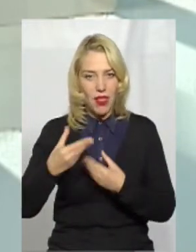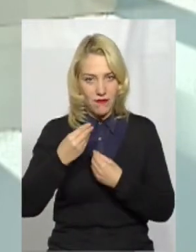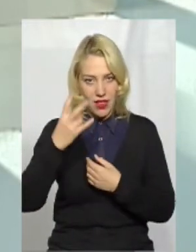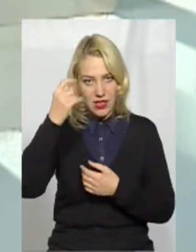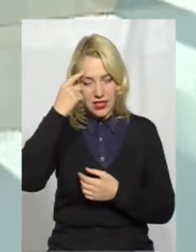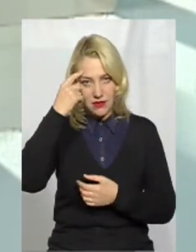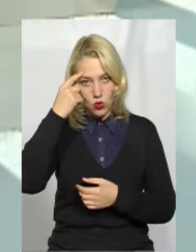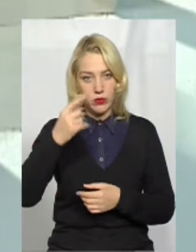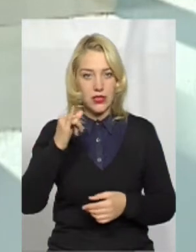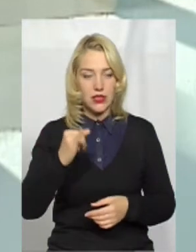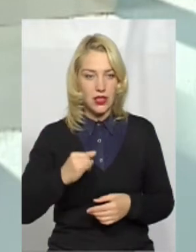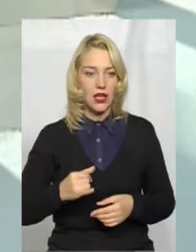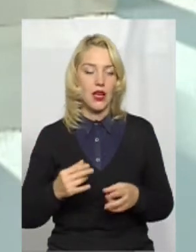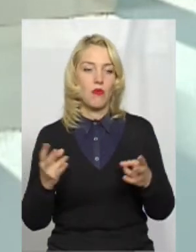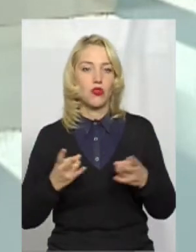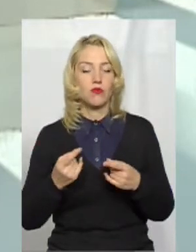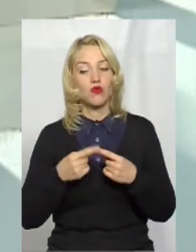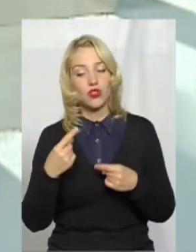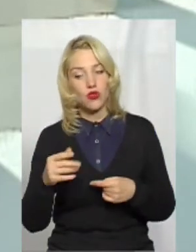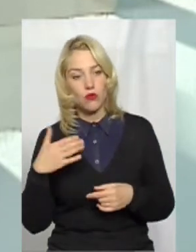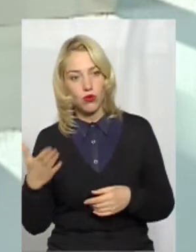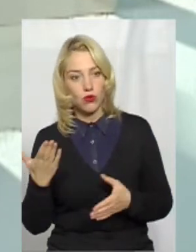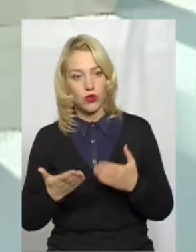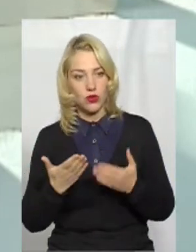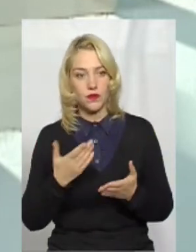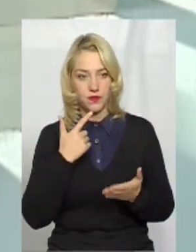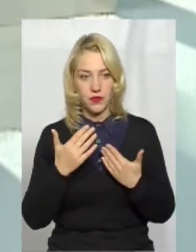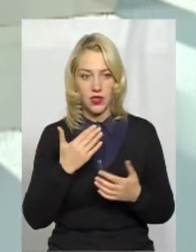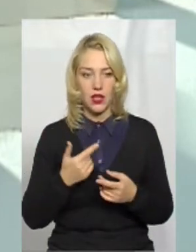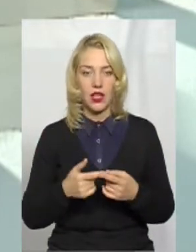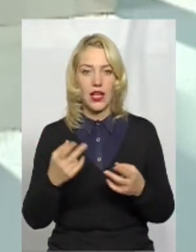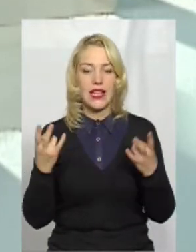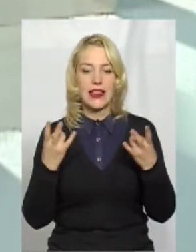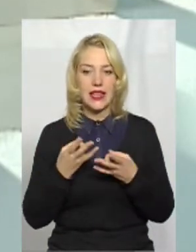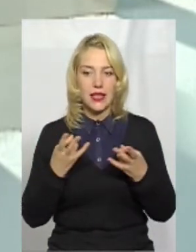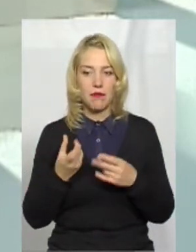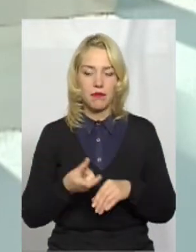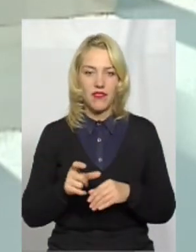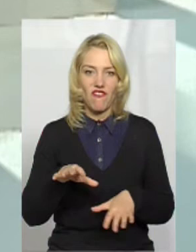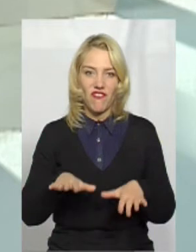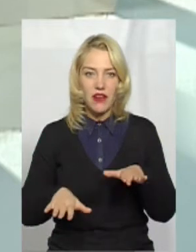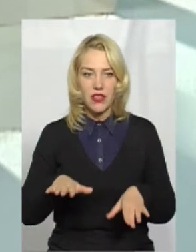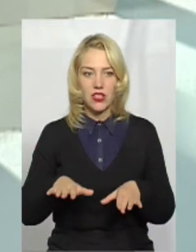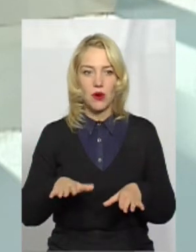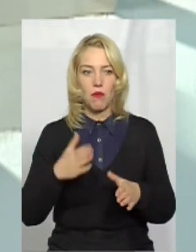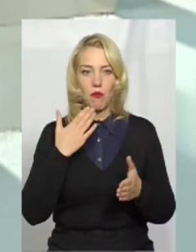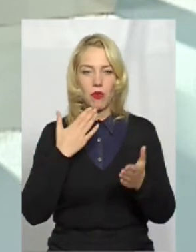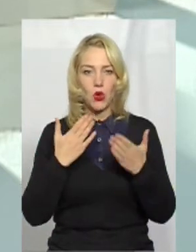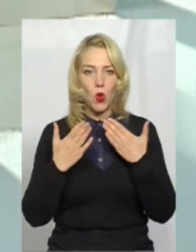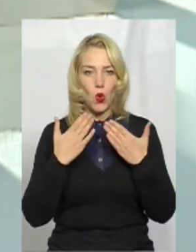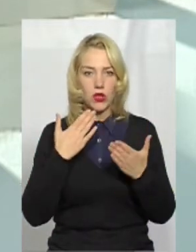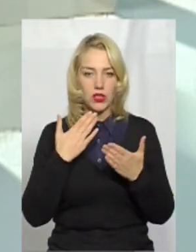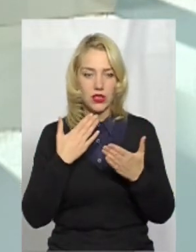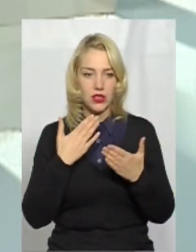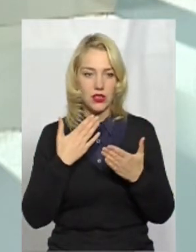-друге, потрібно, з іншого боку, якщо підійти, трішечки виваженіше підходити до